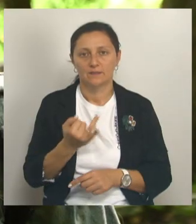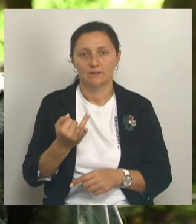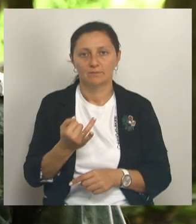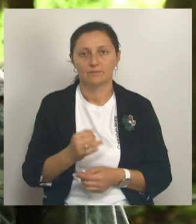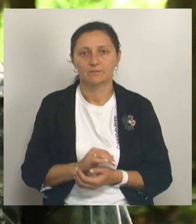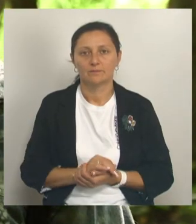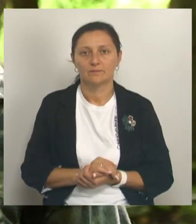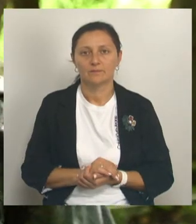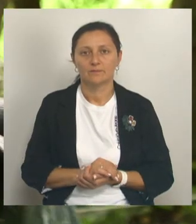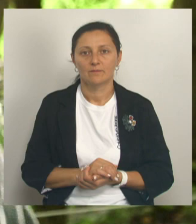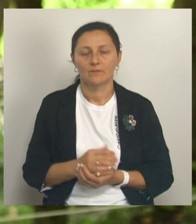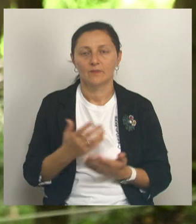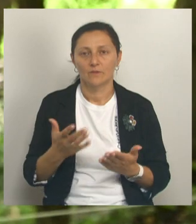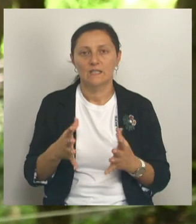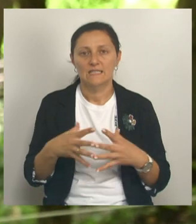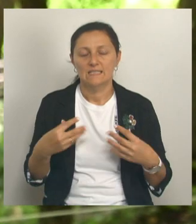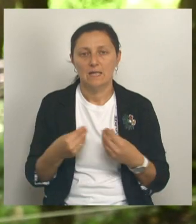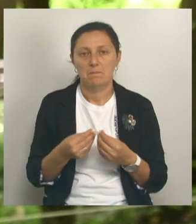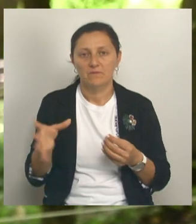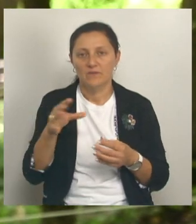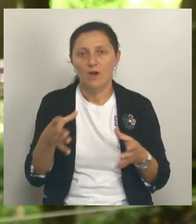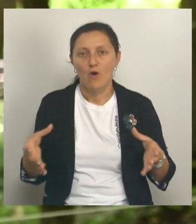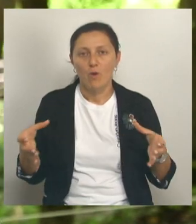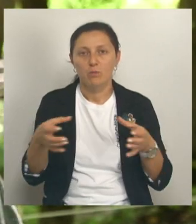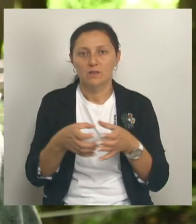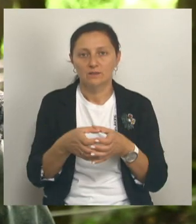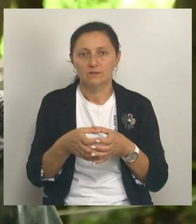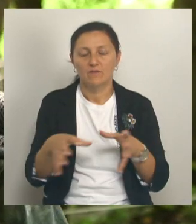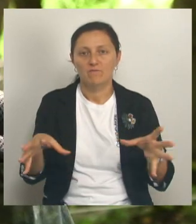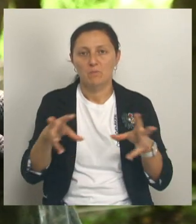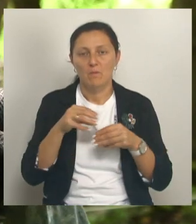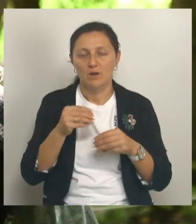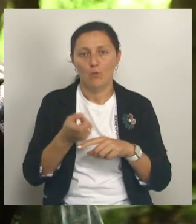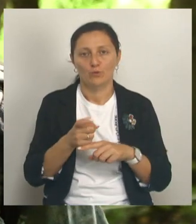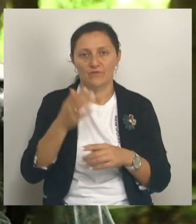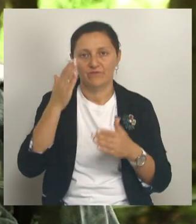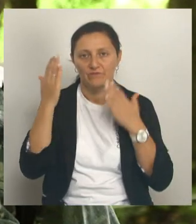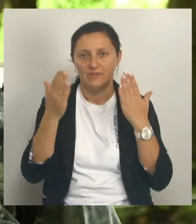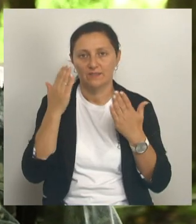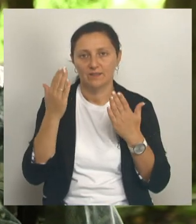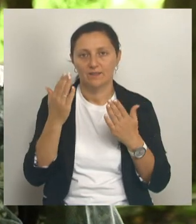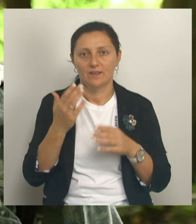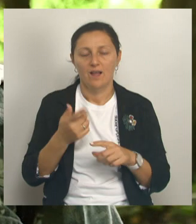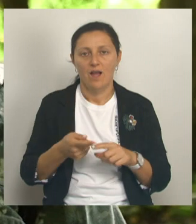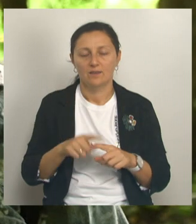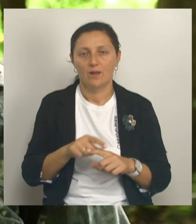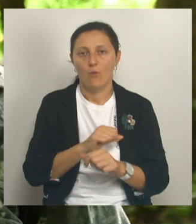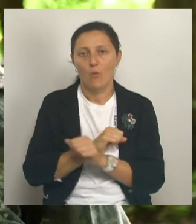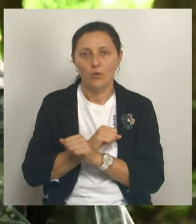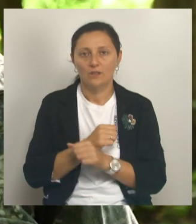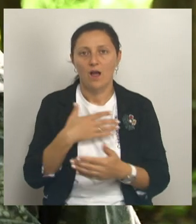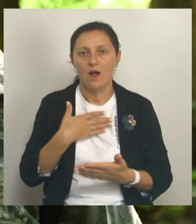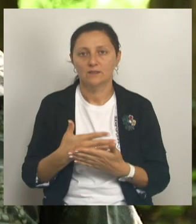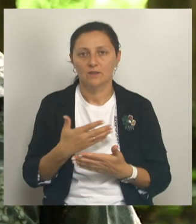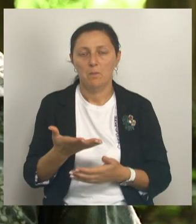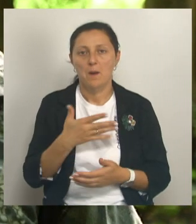Происходит семейное какое-то объединение, совместная деятельность. Весело. Весело. Это вот, хоть и активно,